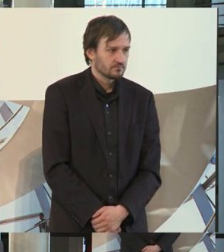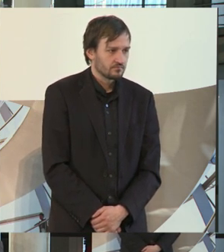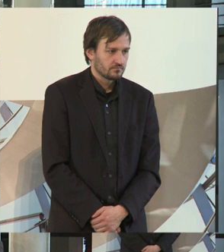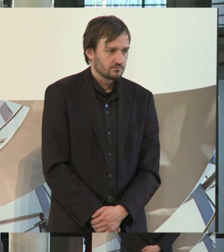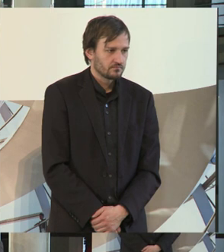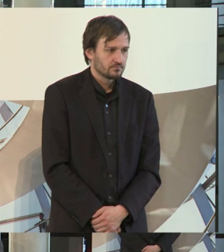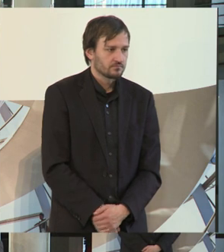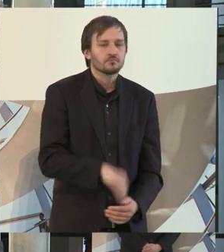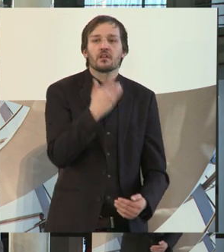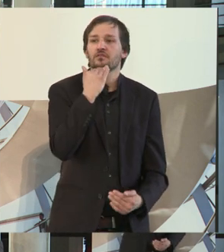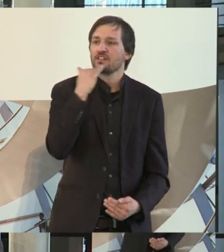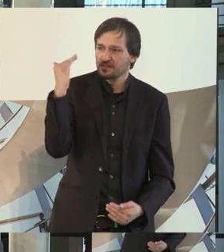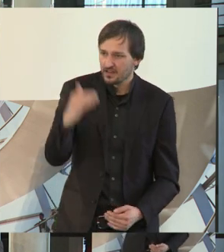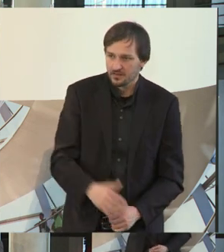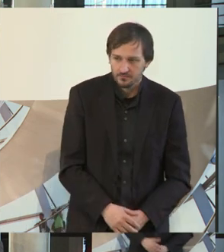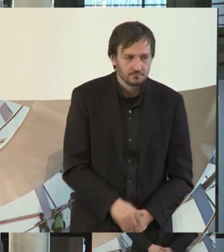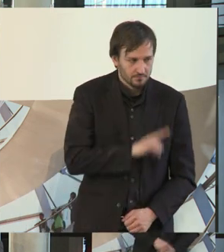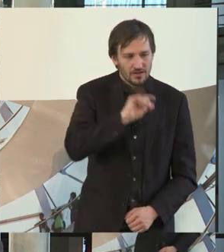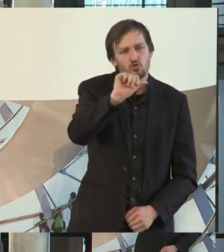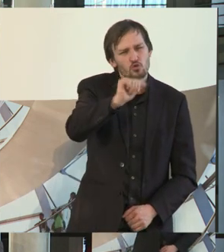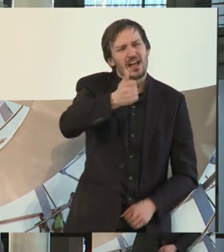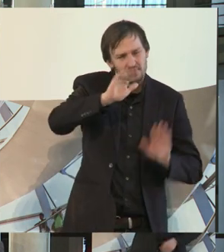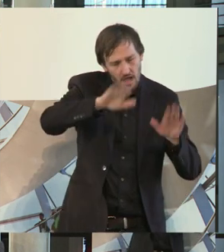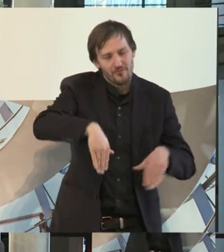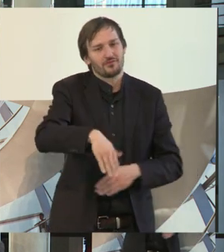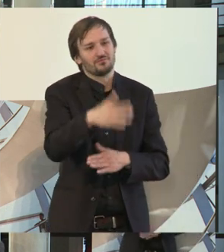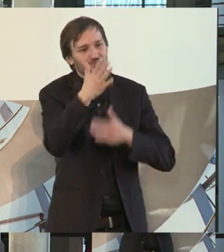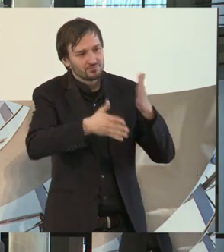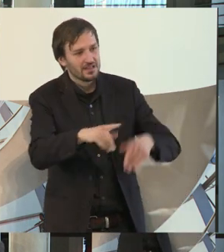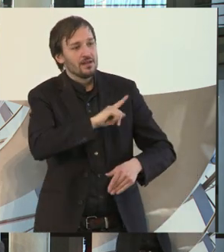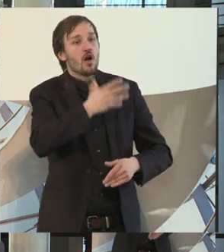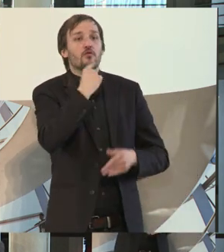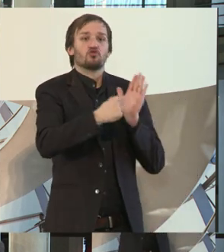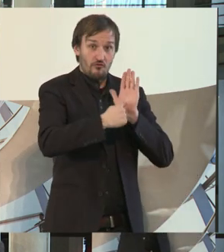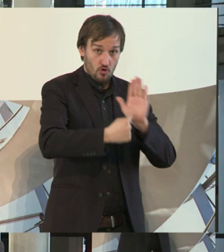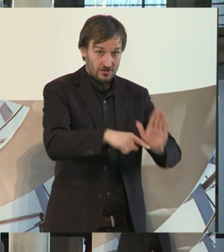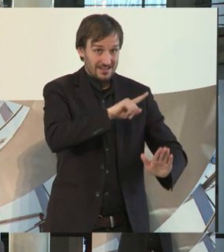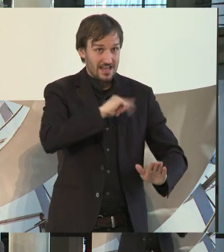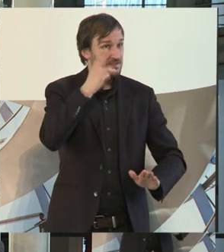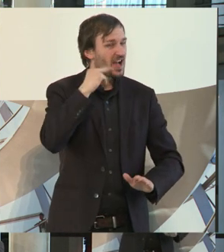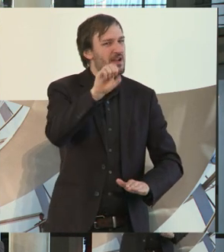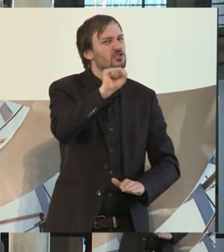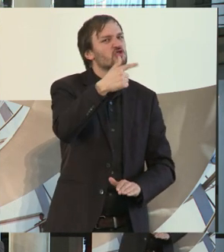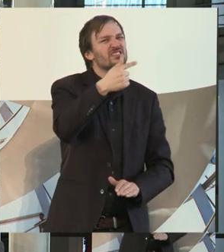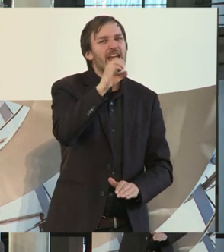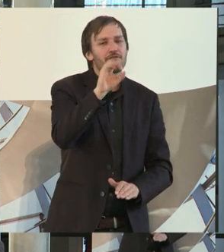Vielen Dank, dass ich als erstes reden darf. Ich möchte mich kurz vorstellen, ich bin Steffen Helbing.